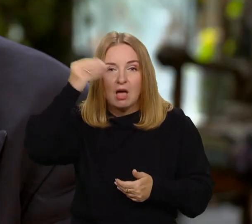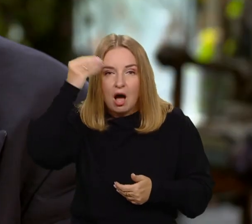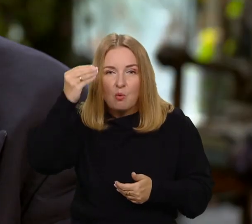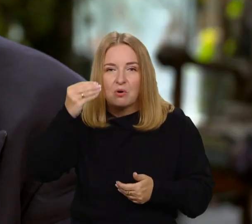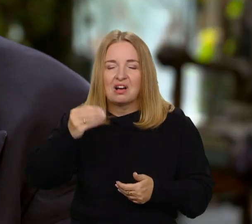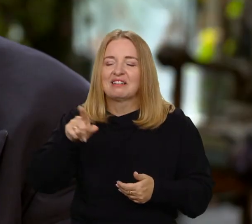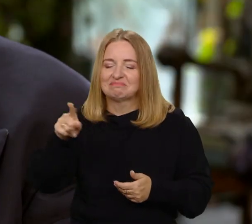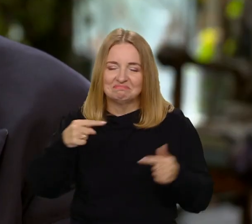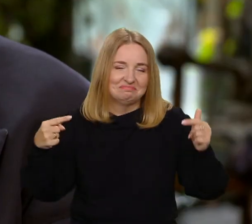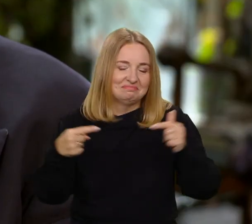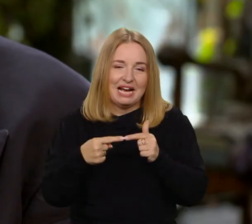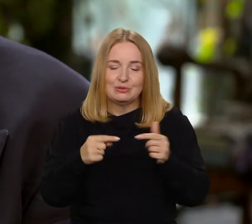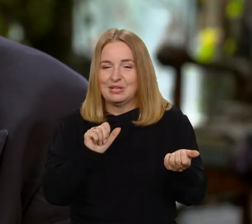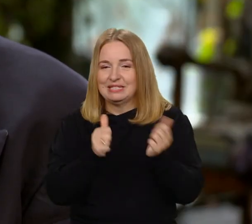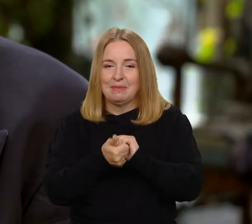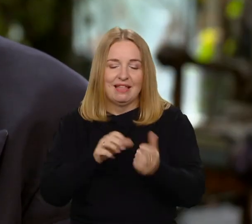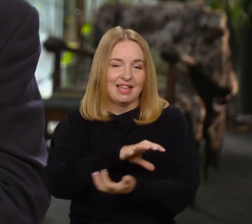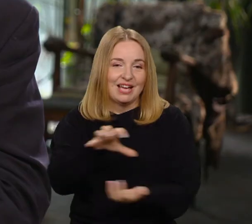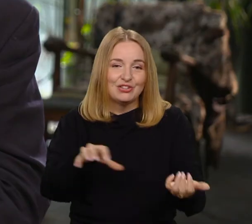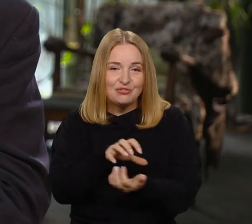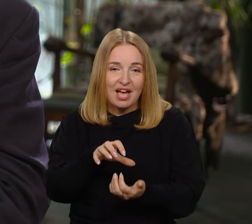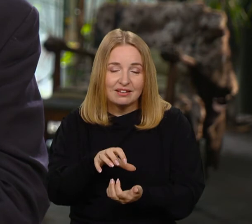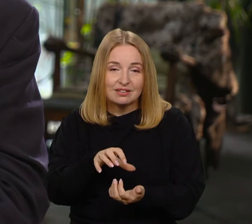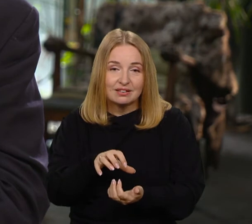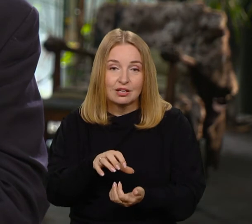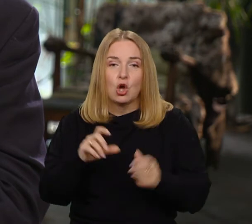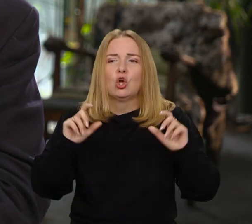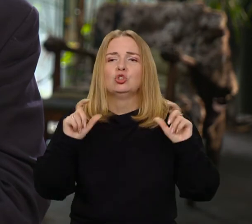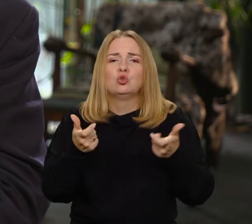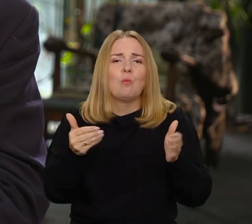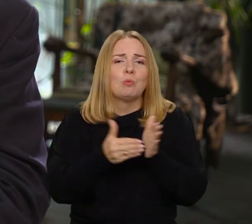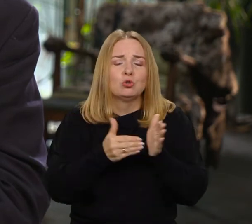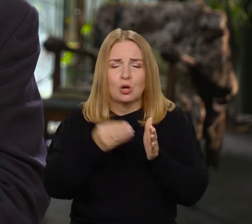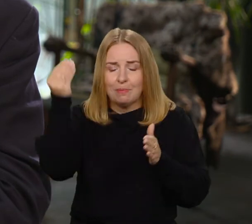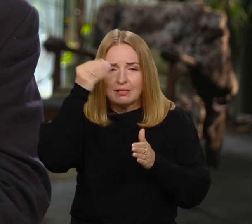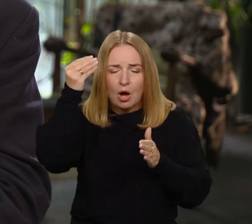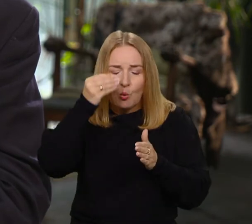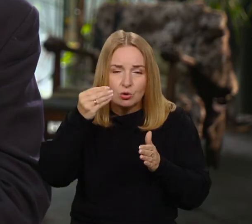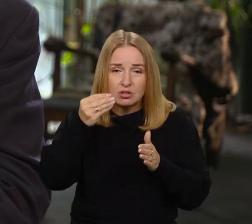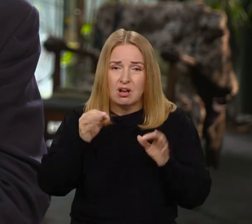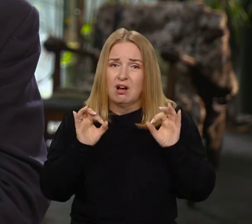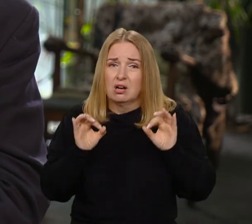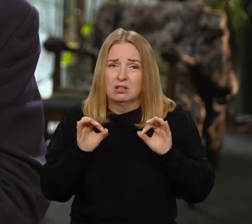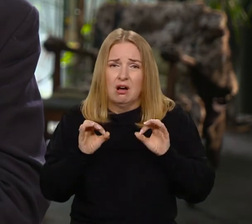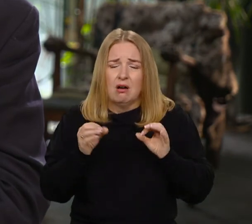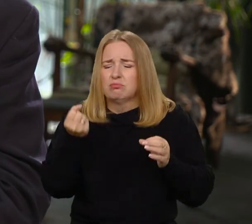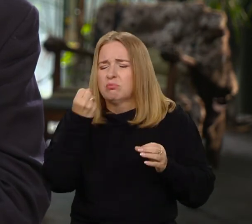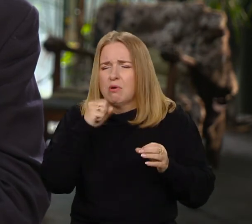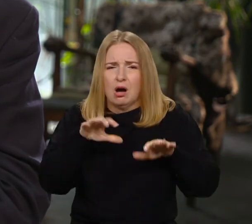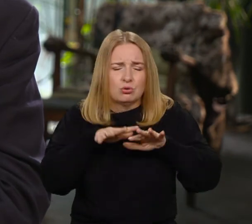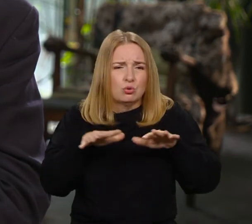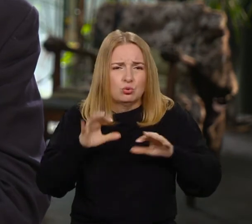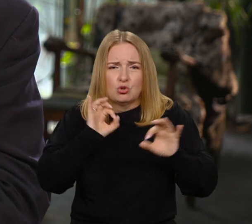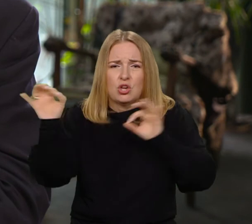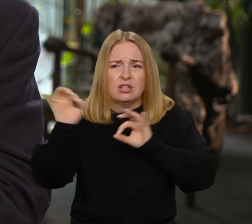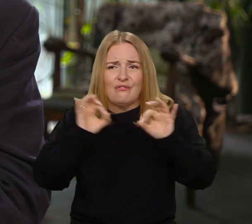zmieniający się świat. A świat się zmienia bardzo szybko. Czego się uczyć? Bo jest taka lawina rzeczy, które właściwie